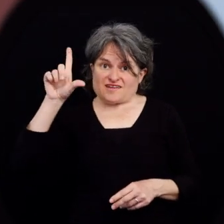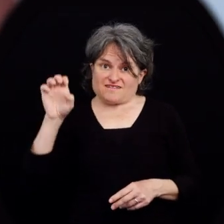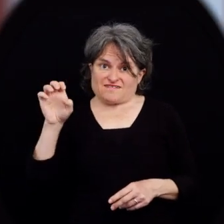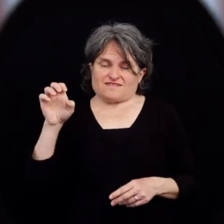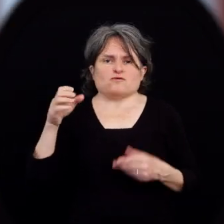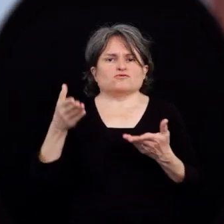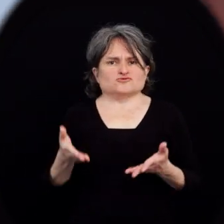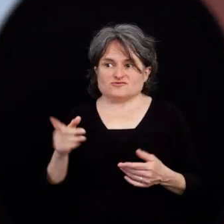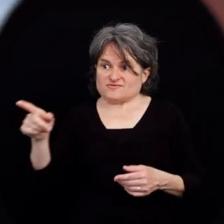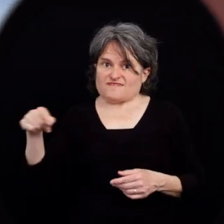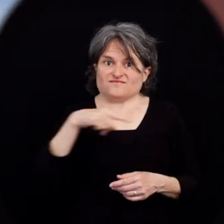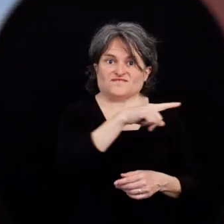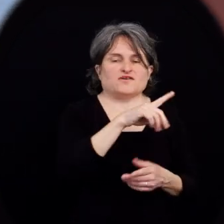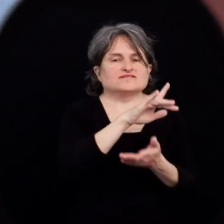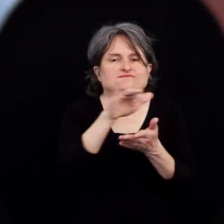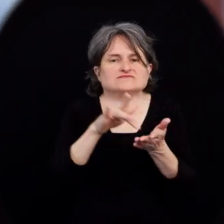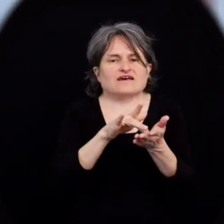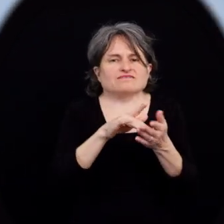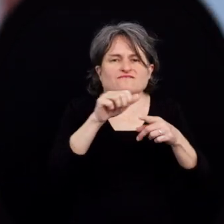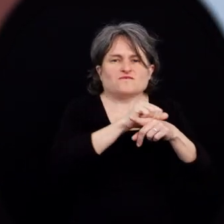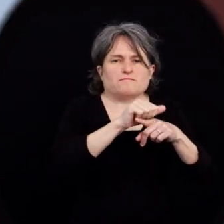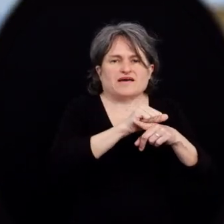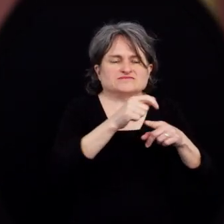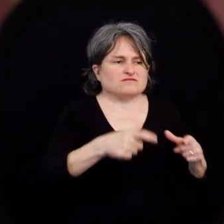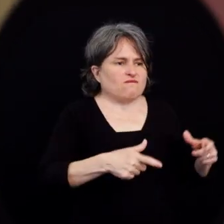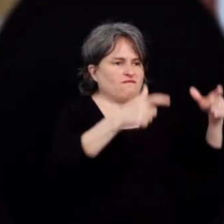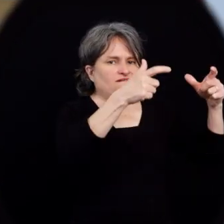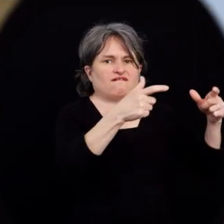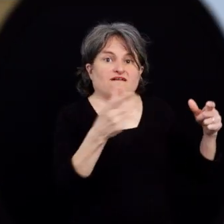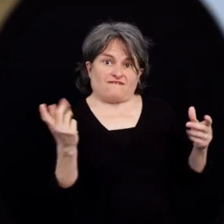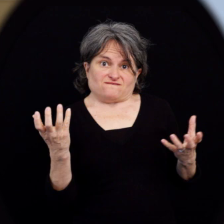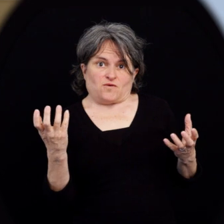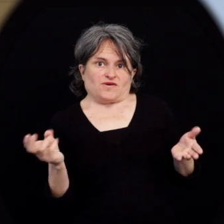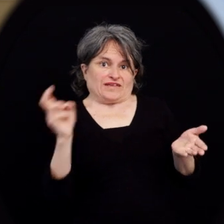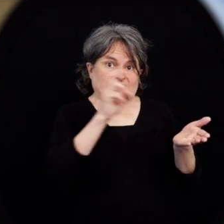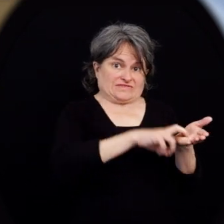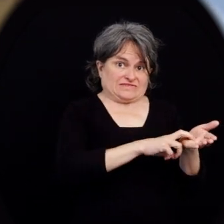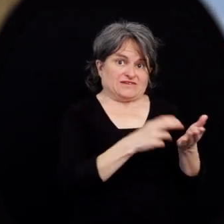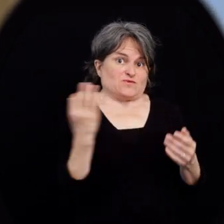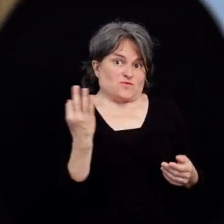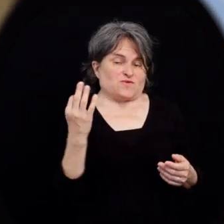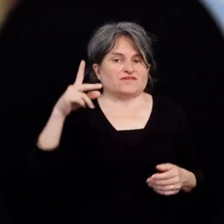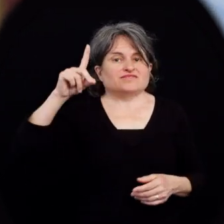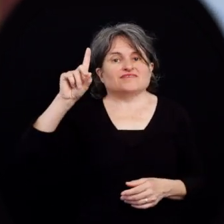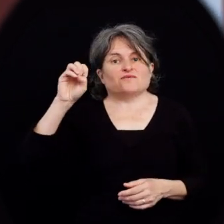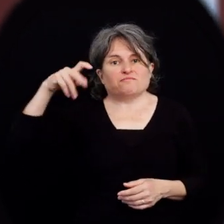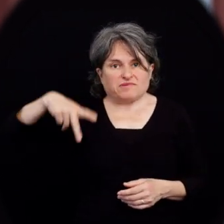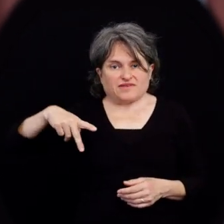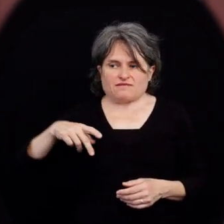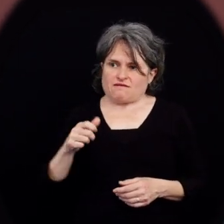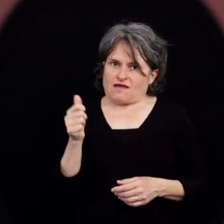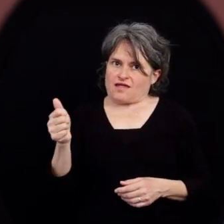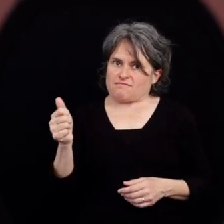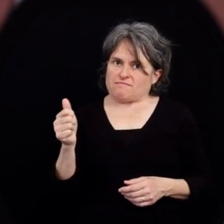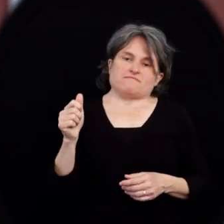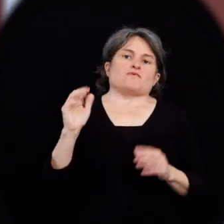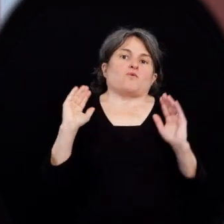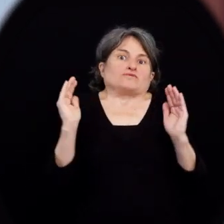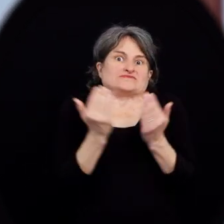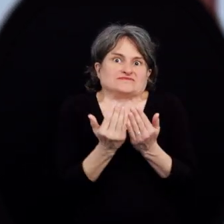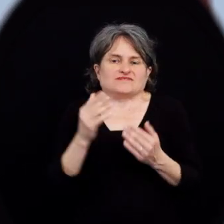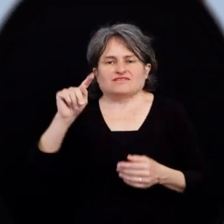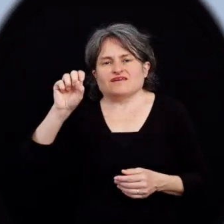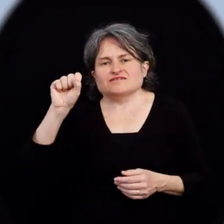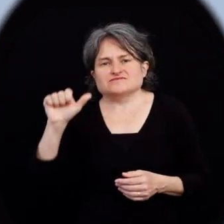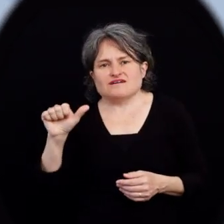centre de formation professionnelle pour s'inscrire à un cours. Michelle a un trouble du spectre de l'autisme et elle a besoin d'un chien d